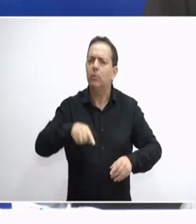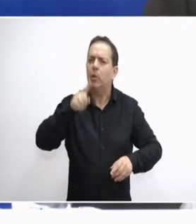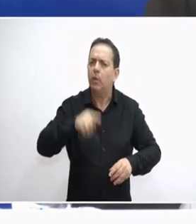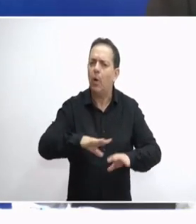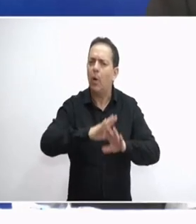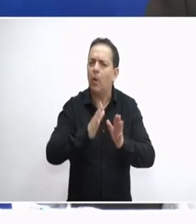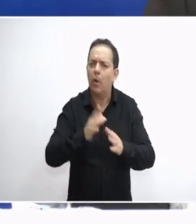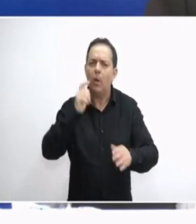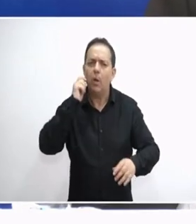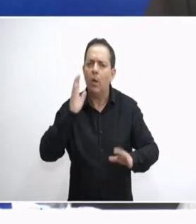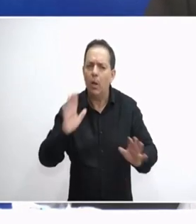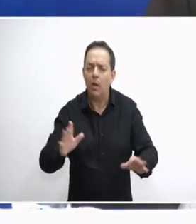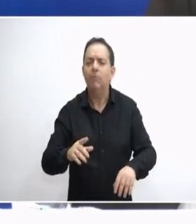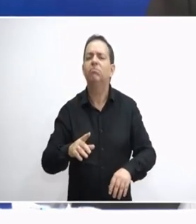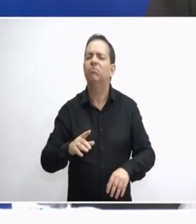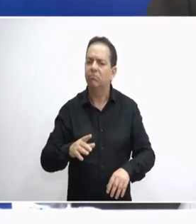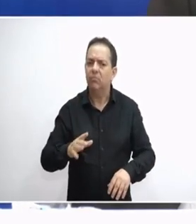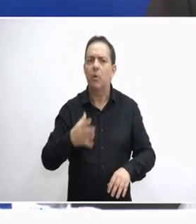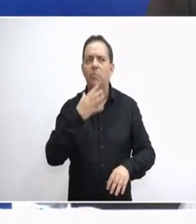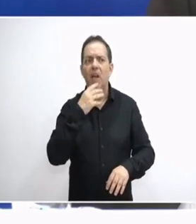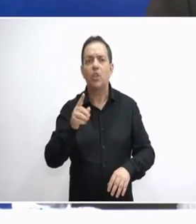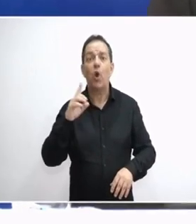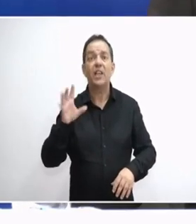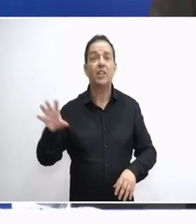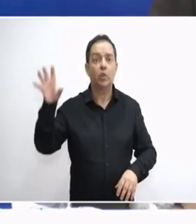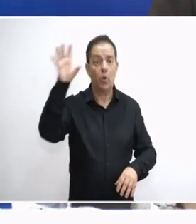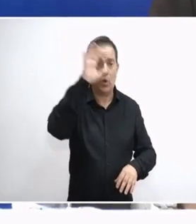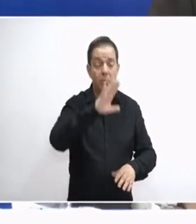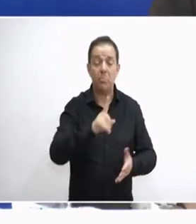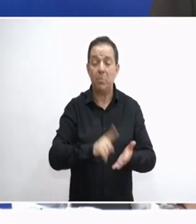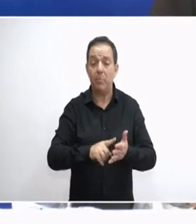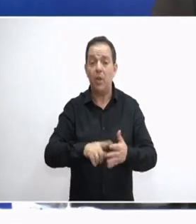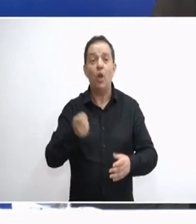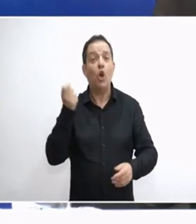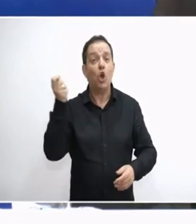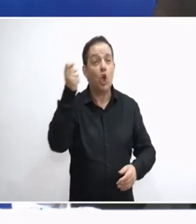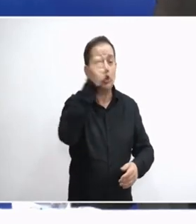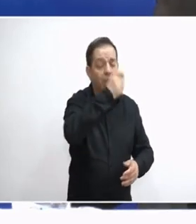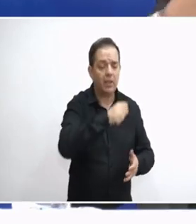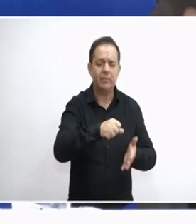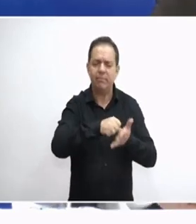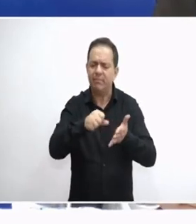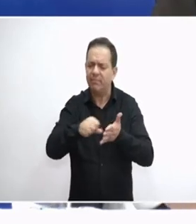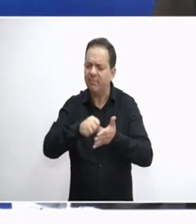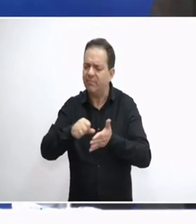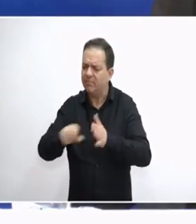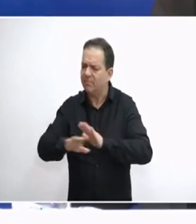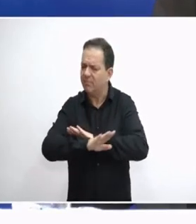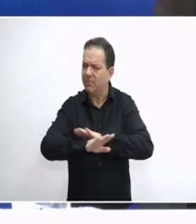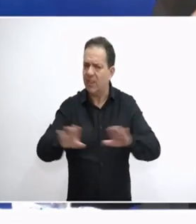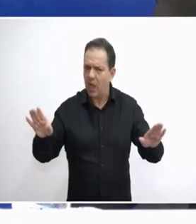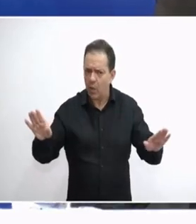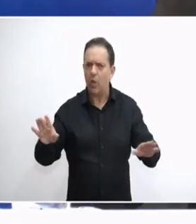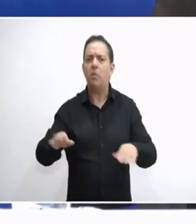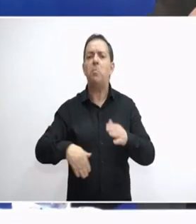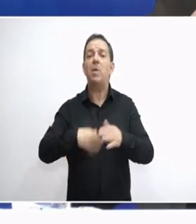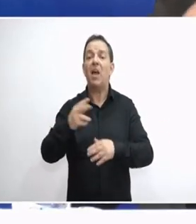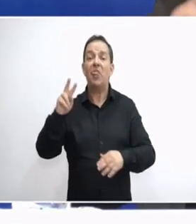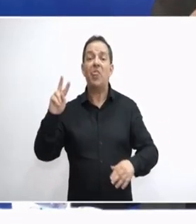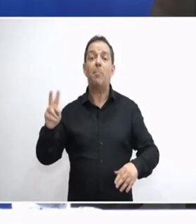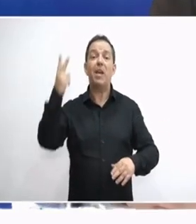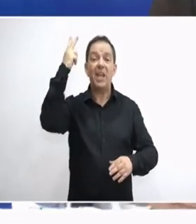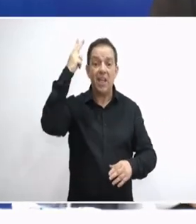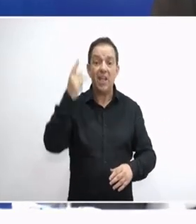πάρα πολύ μεγάλο ο ρήμας ο καιρός να ξεχρεώσουν όλες οι χώρες αυτά που χρωστάνε και να πάνε στη διπλάσια τιμαρήθμιση